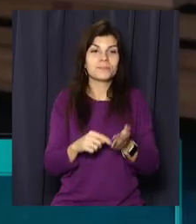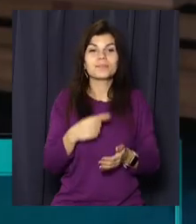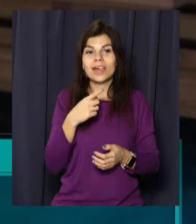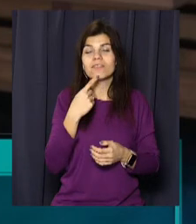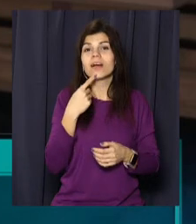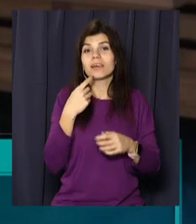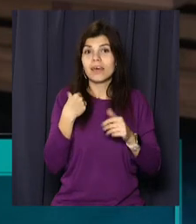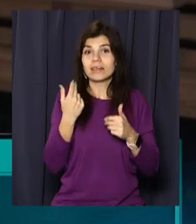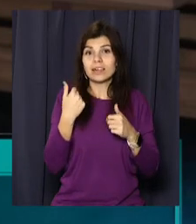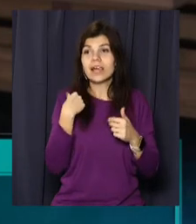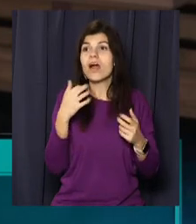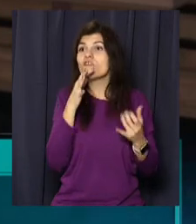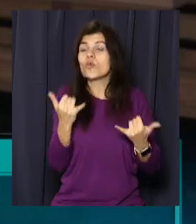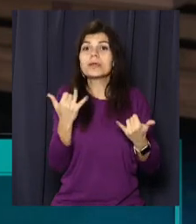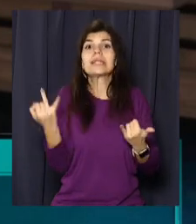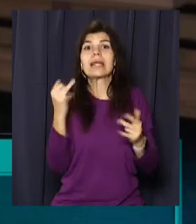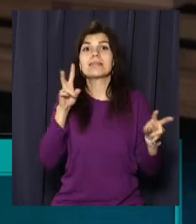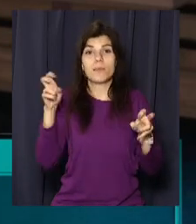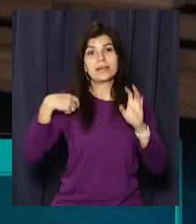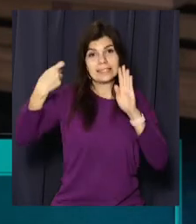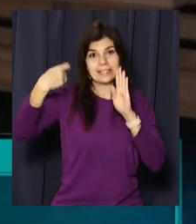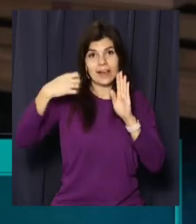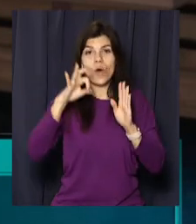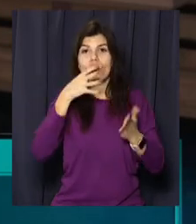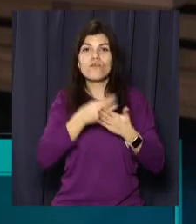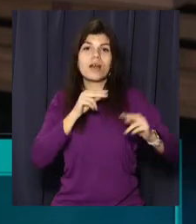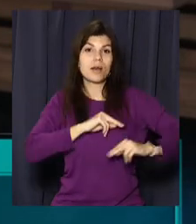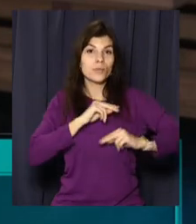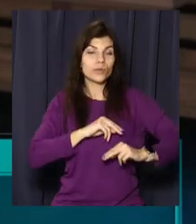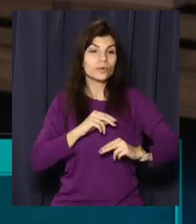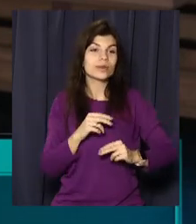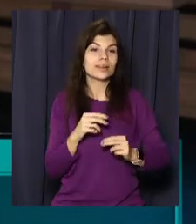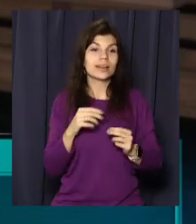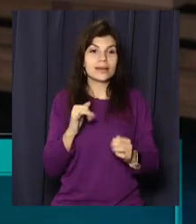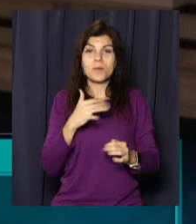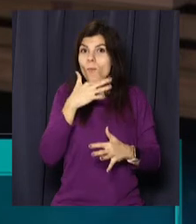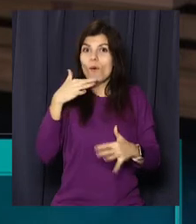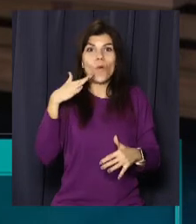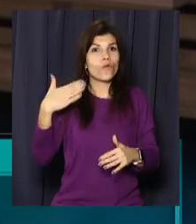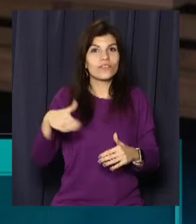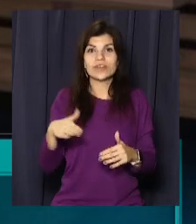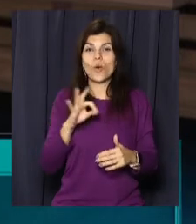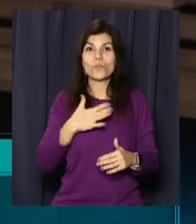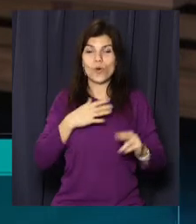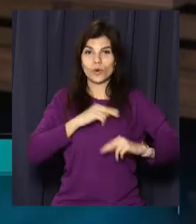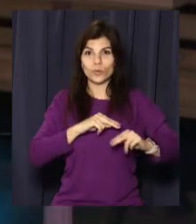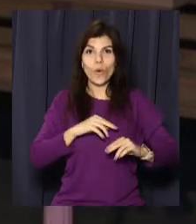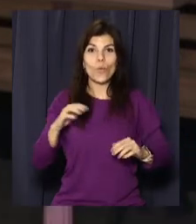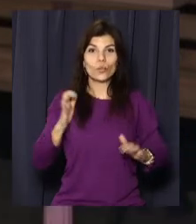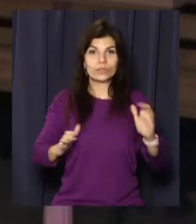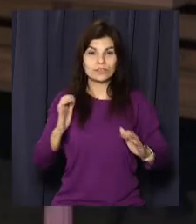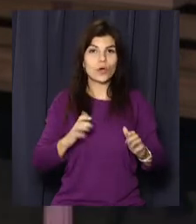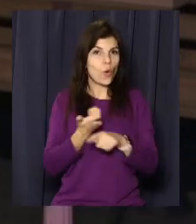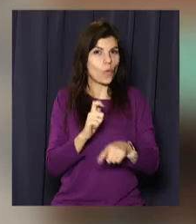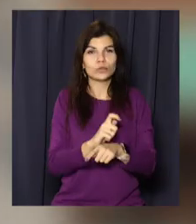круто залітають. І, звичайно, я почала знімати про свою роботу. І майже всі відео стосовні моєї роботи в університеті